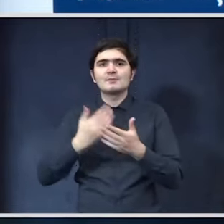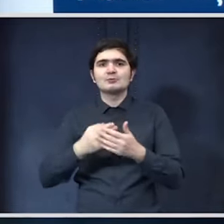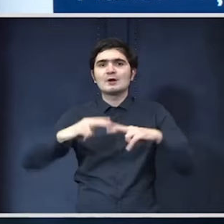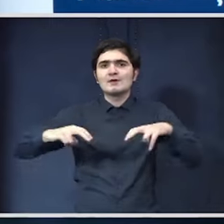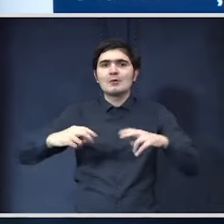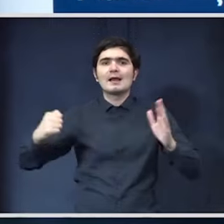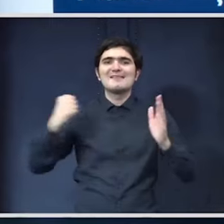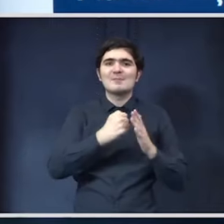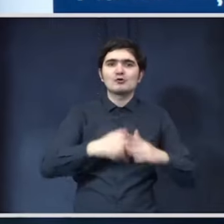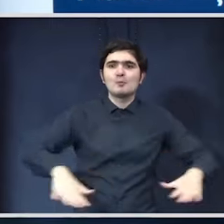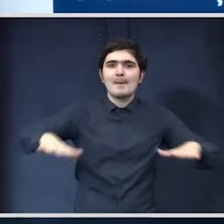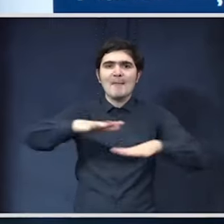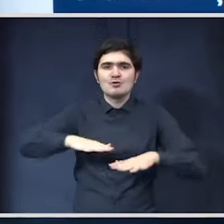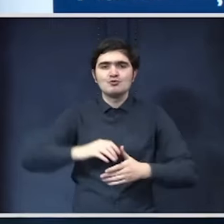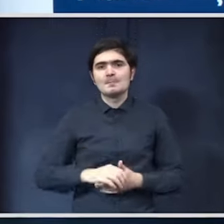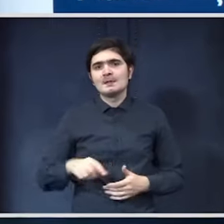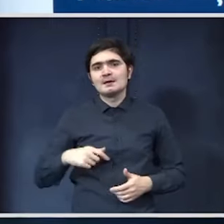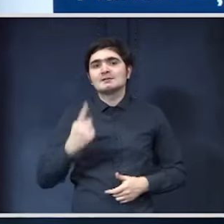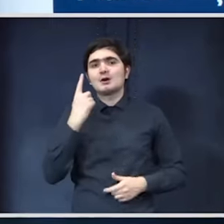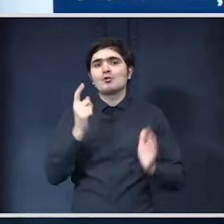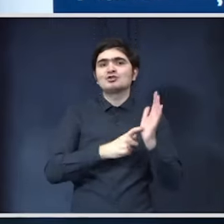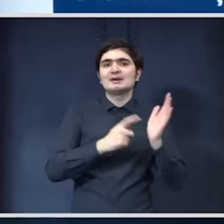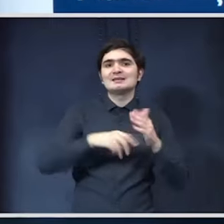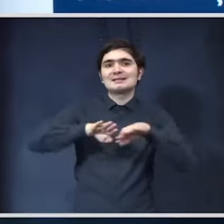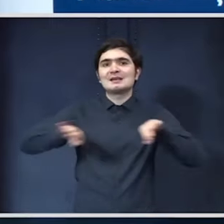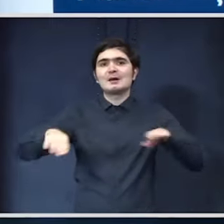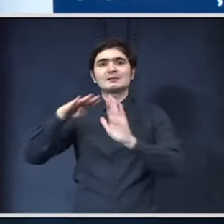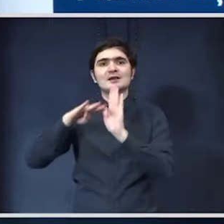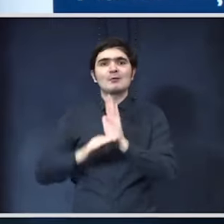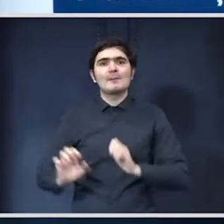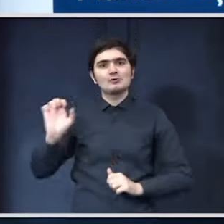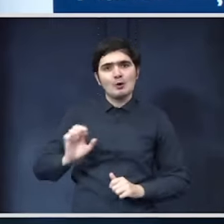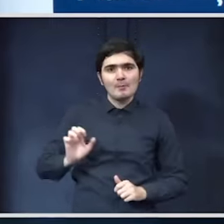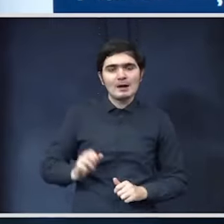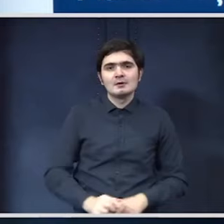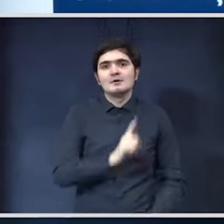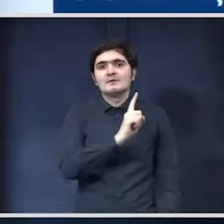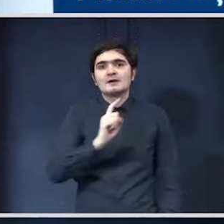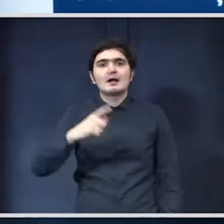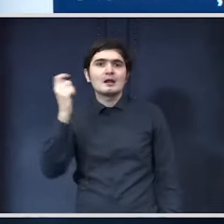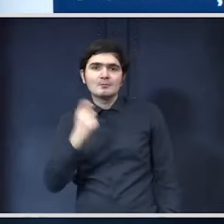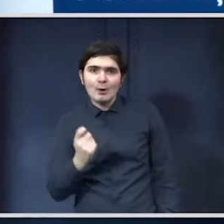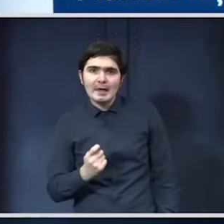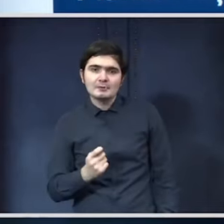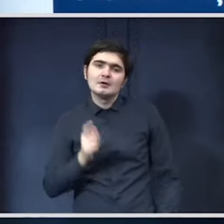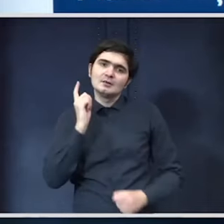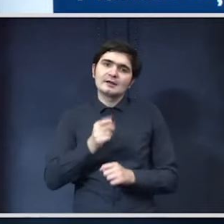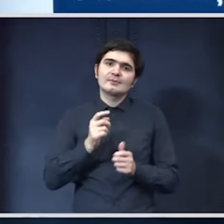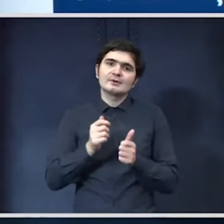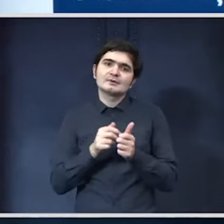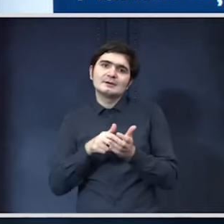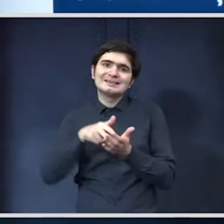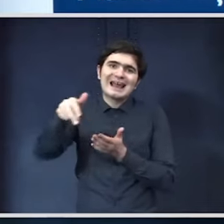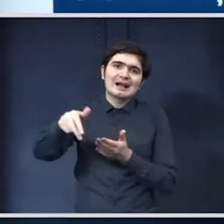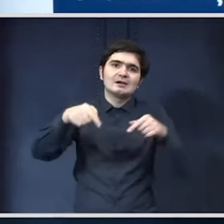mediului este o cerință separată a regulamentului european în care fiecare proiect bucată cu bucată trebuie să treacă de această